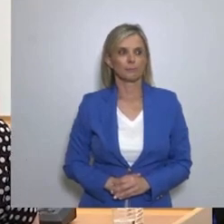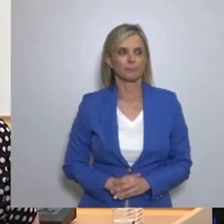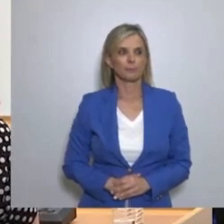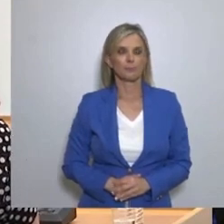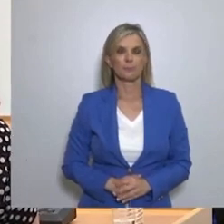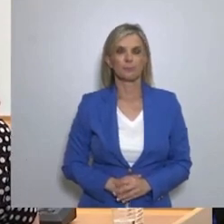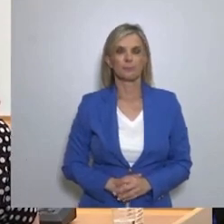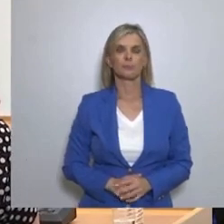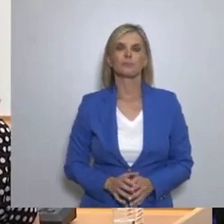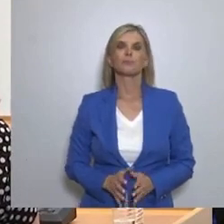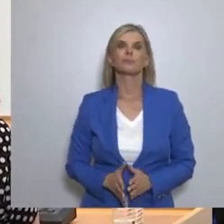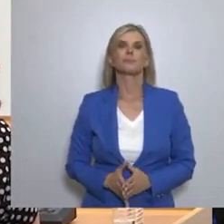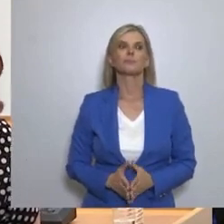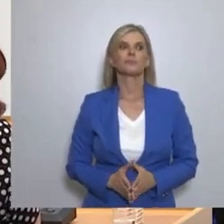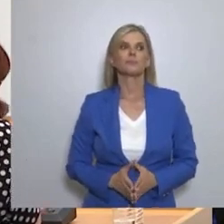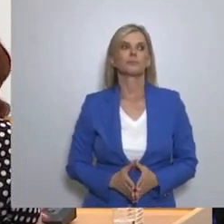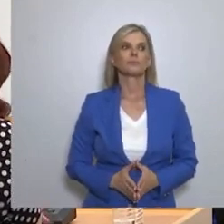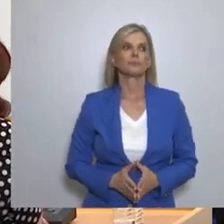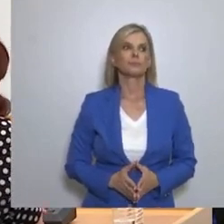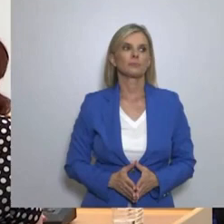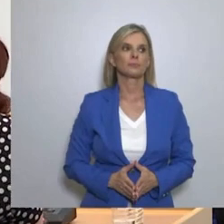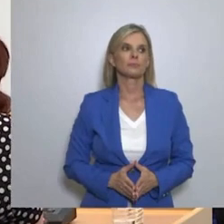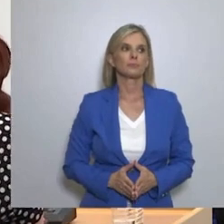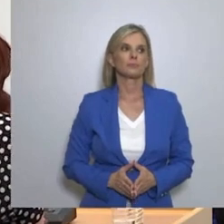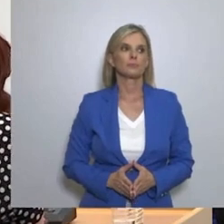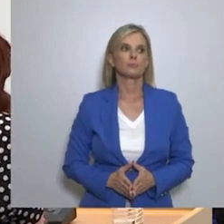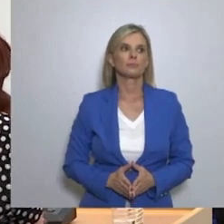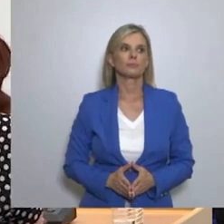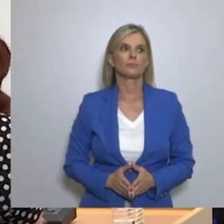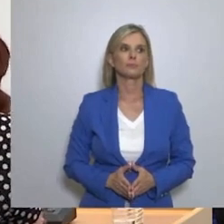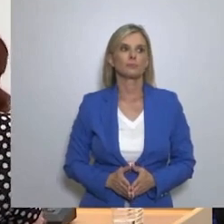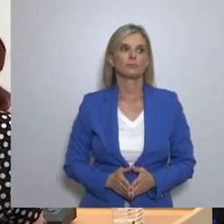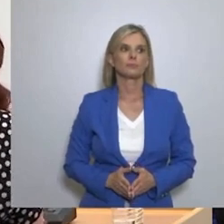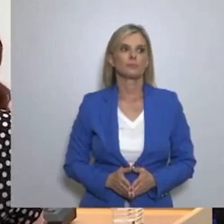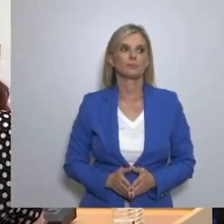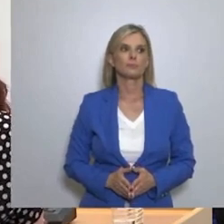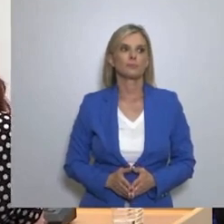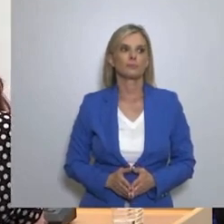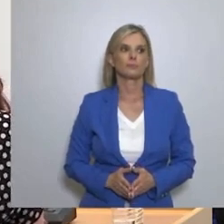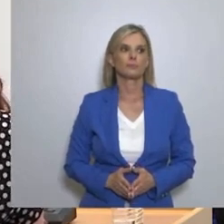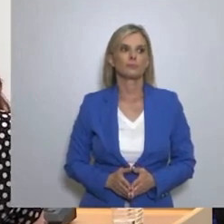wie Sie sie versprochen aber auch gebunden haben. Vielen Dank.